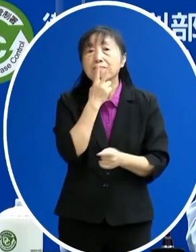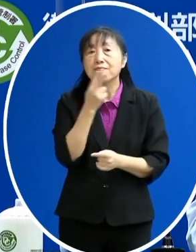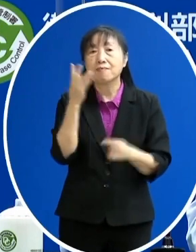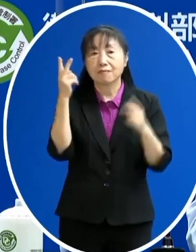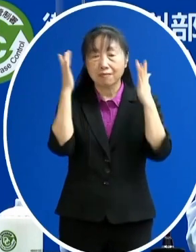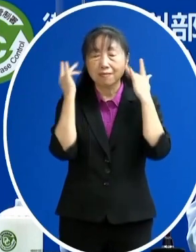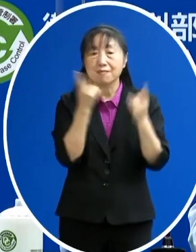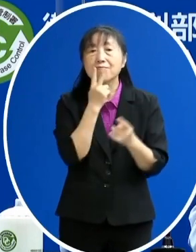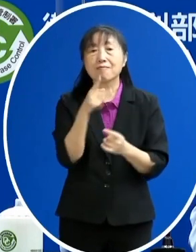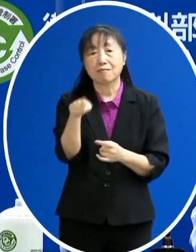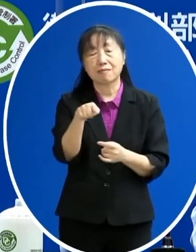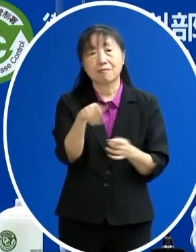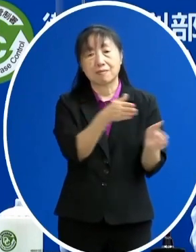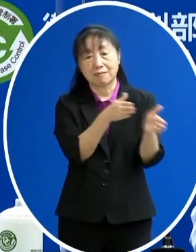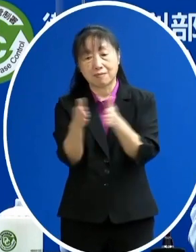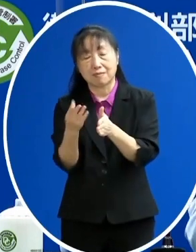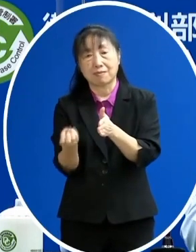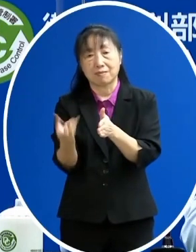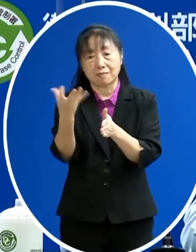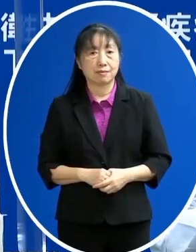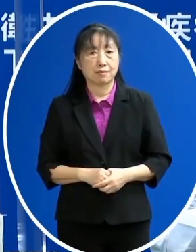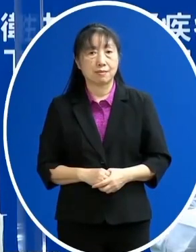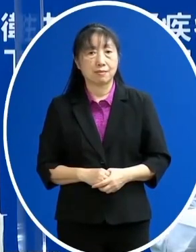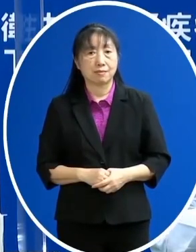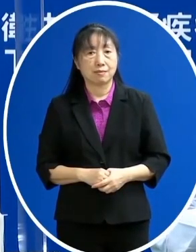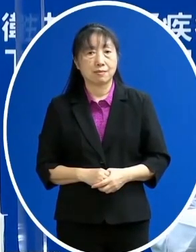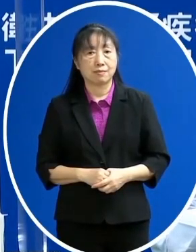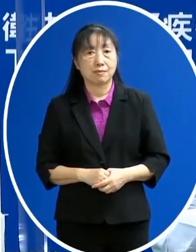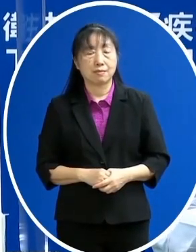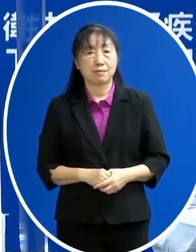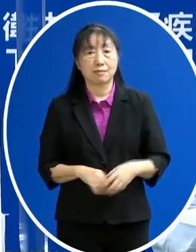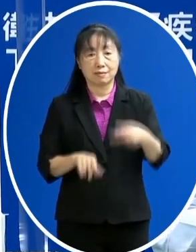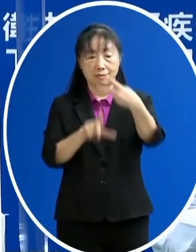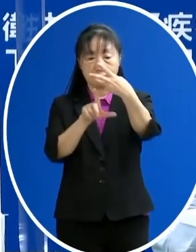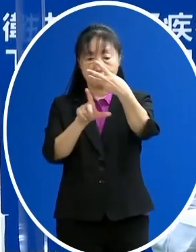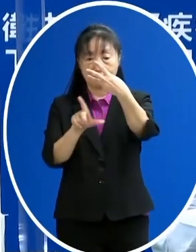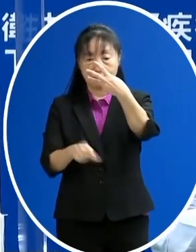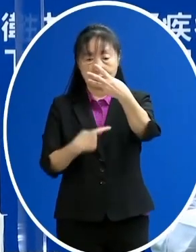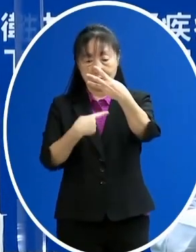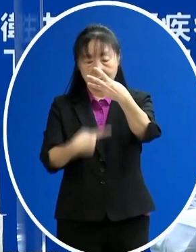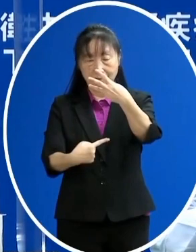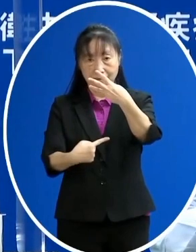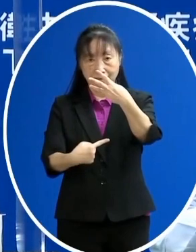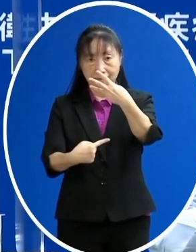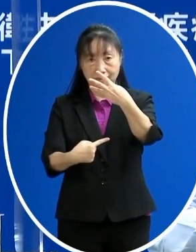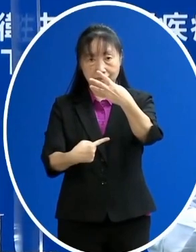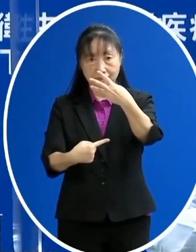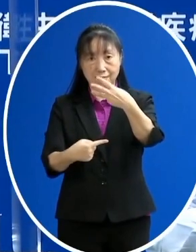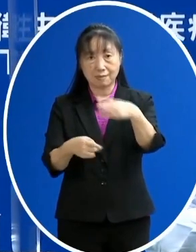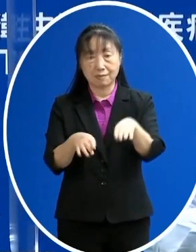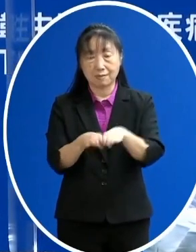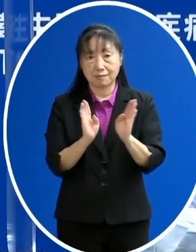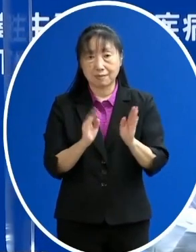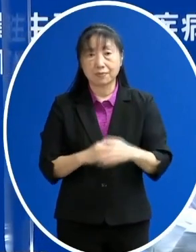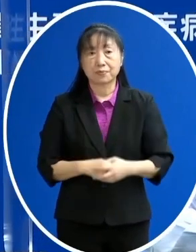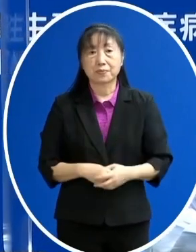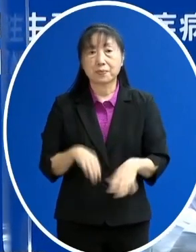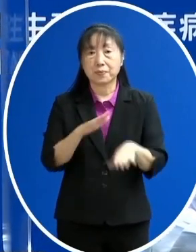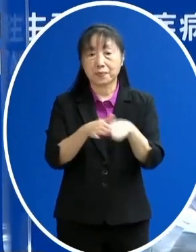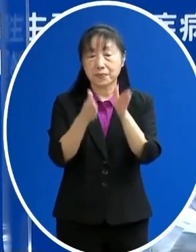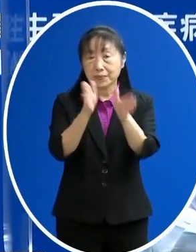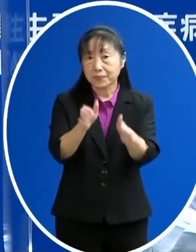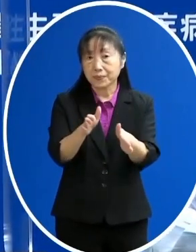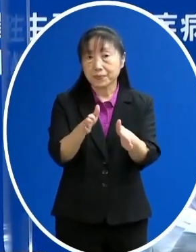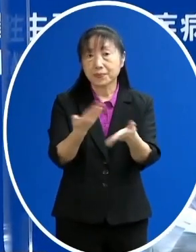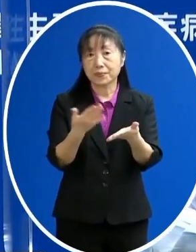這樣的案例 那我們會持續的注意那從3月1號起我們各有一些在防疫